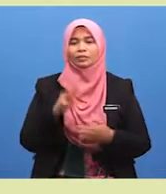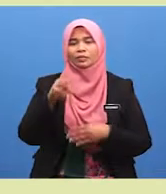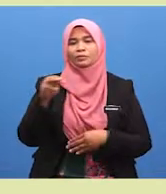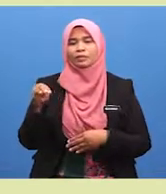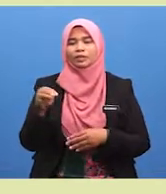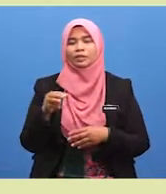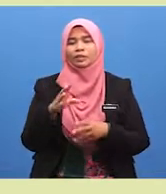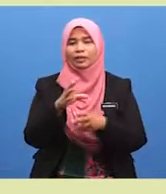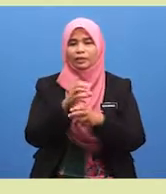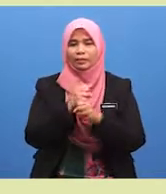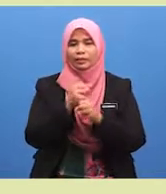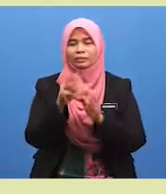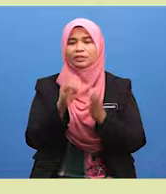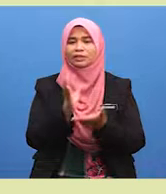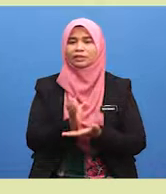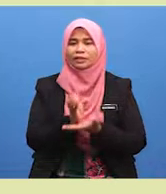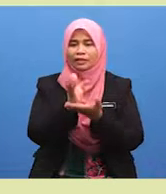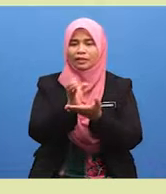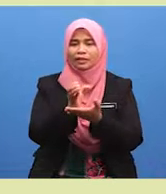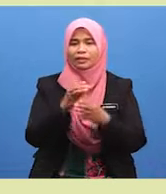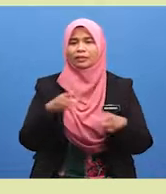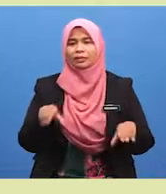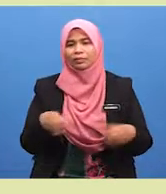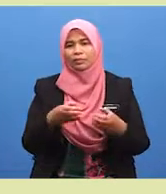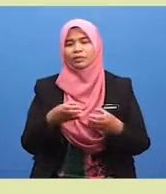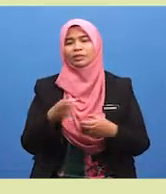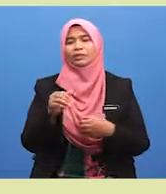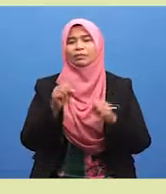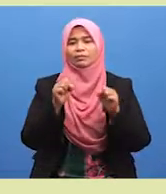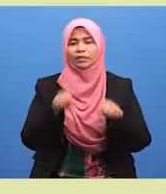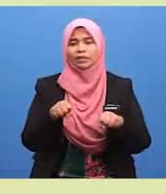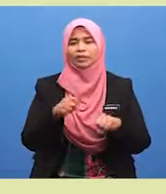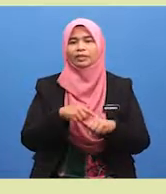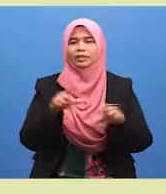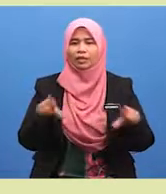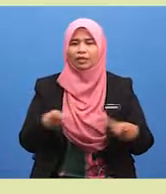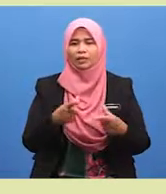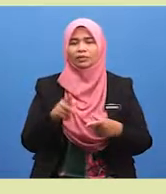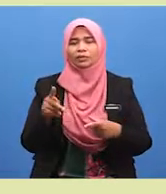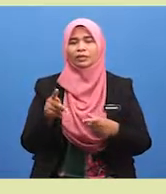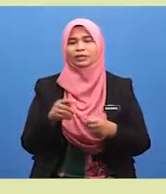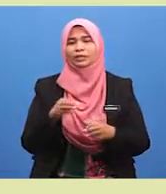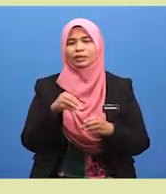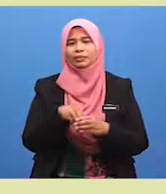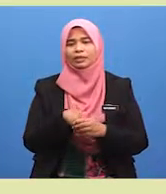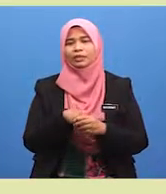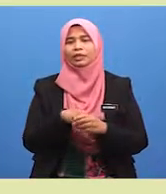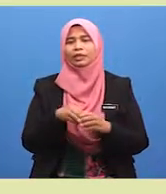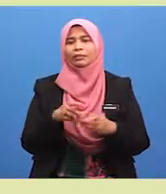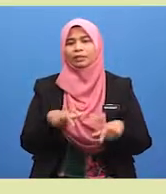Murid-murid dapat mencadangkan tindakan yang boleh dilakukan